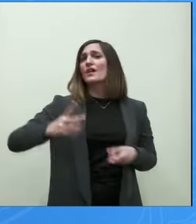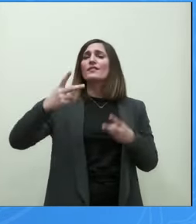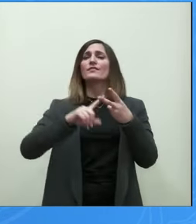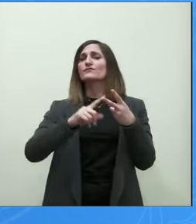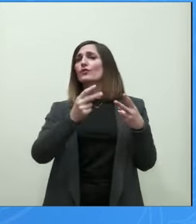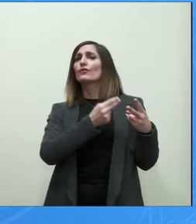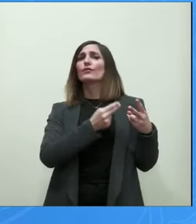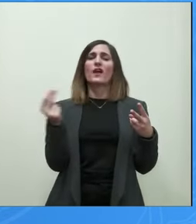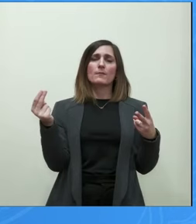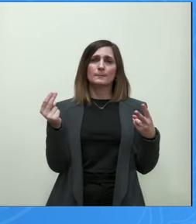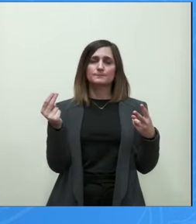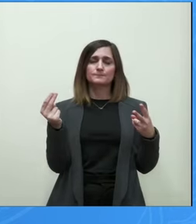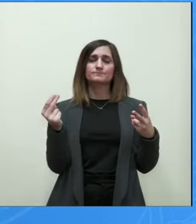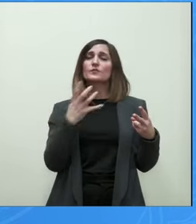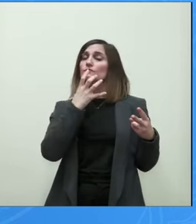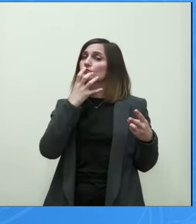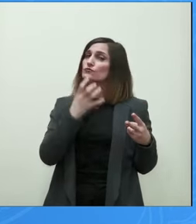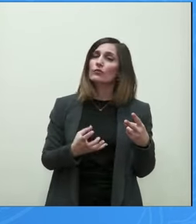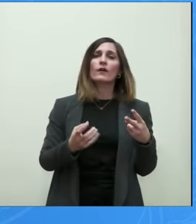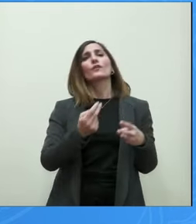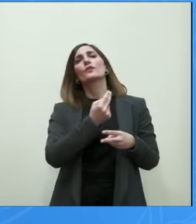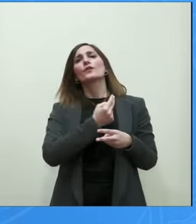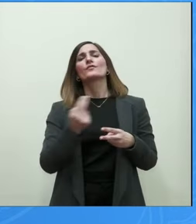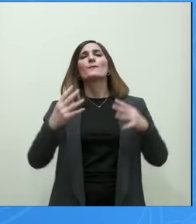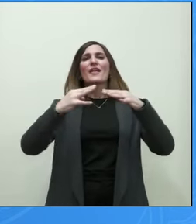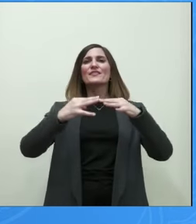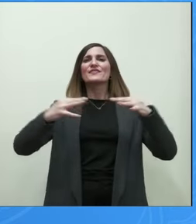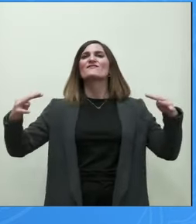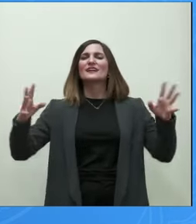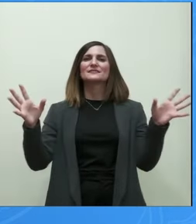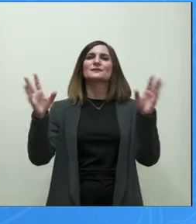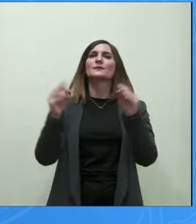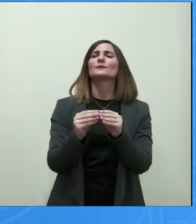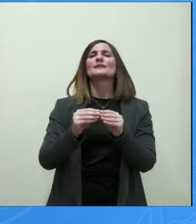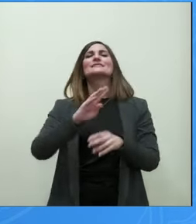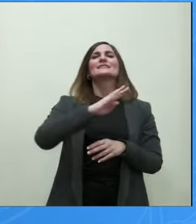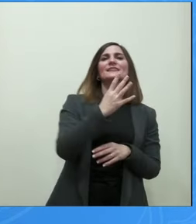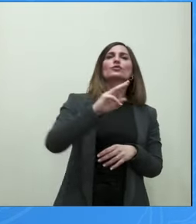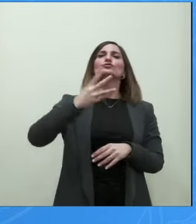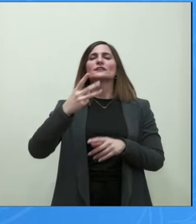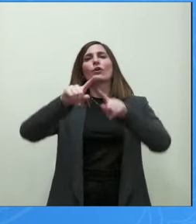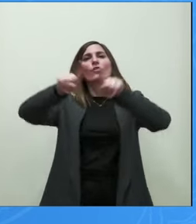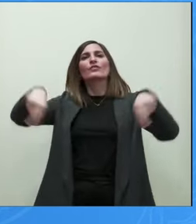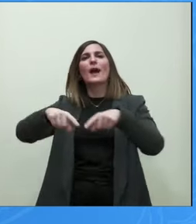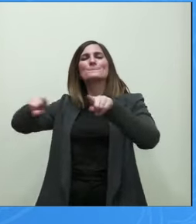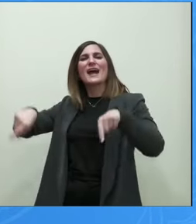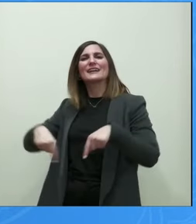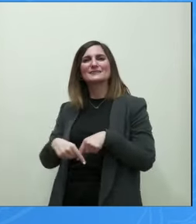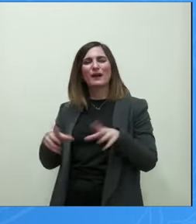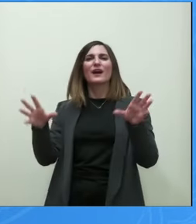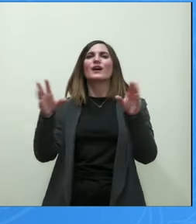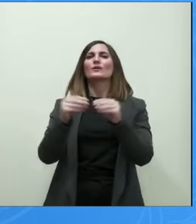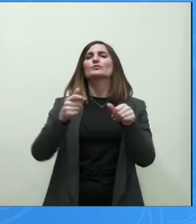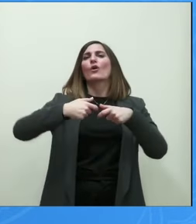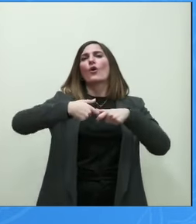σοβαρότητα έχει κατάσταση με τις αφύλακτες διαβάσεις του ΟΣΕΕ στο τέταρτο και στο τρίτο διαμέρισμα έχουμε καταθέσει